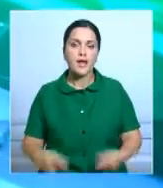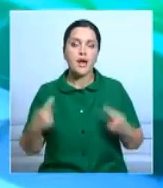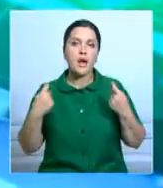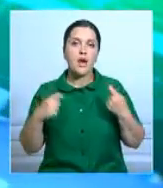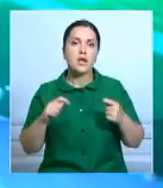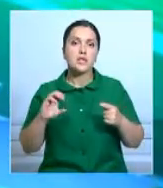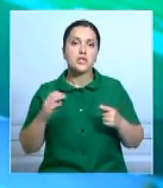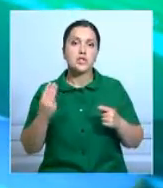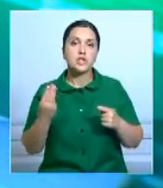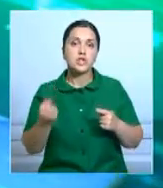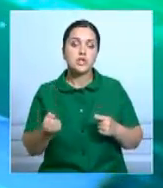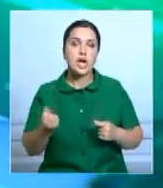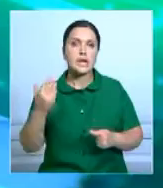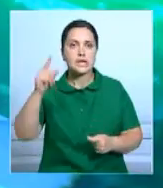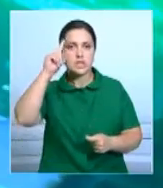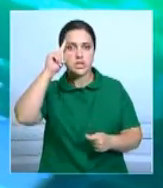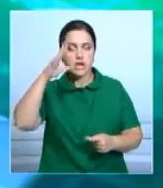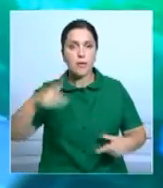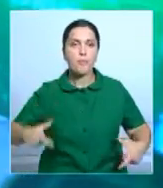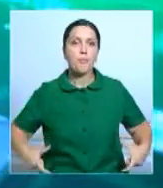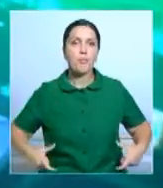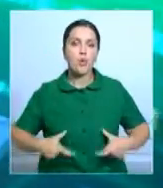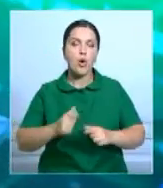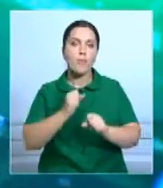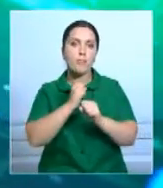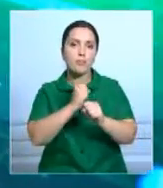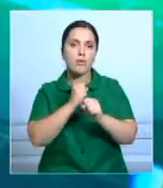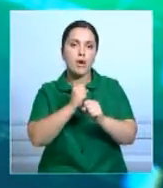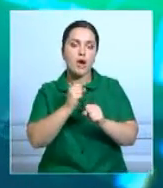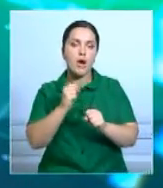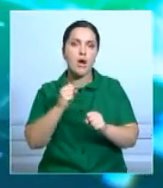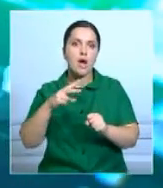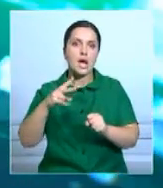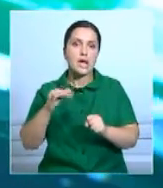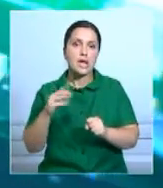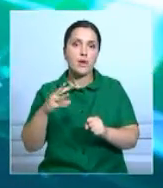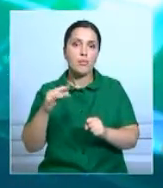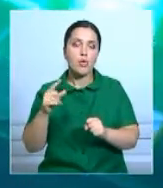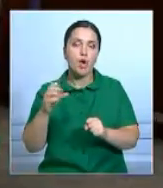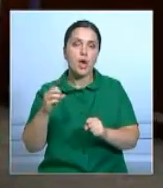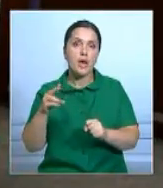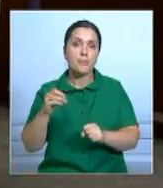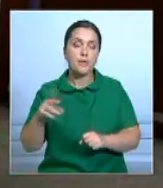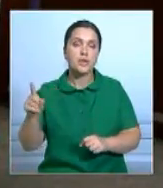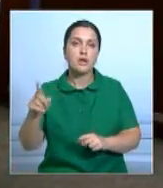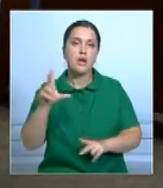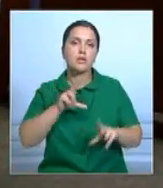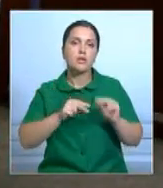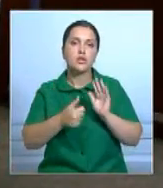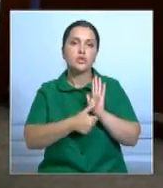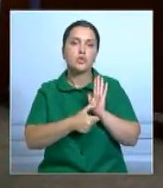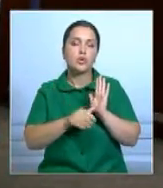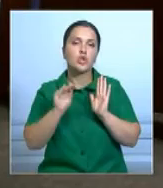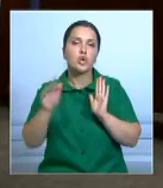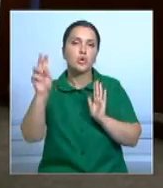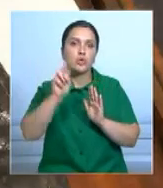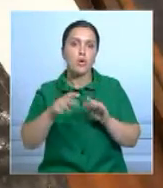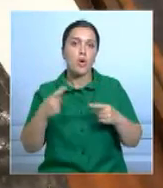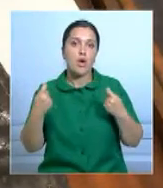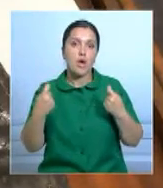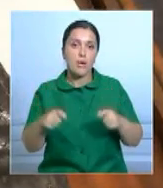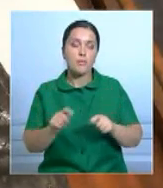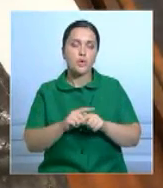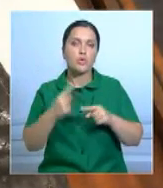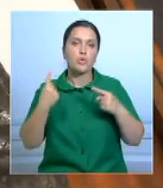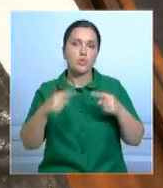выставили на продажу чемпионский пояс легендарного боксера Мухаммеда Али. Организаторы надеются выручить не менее 600 тысяч долларов. Также с молотка